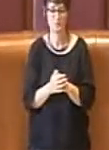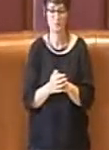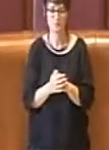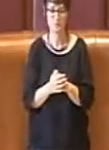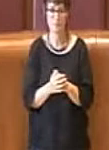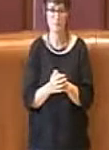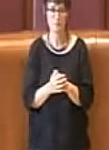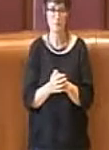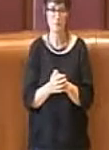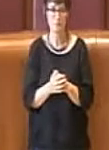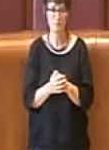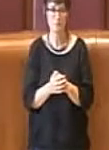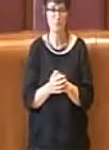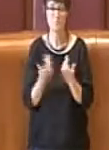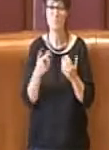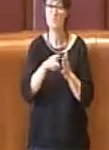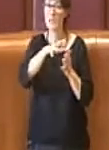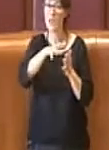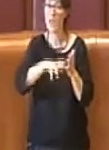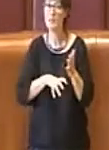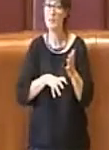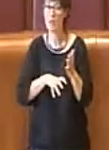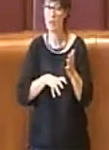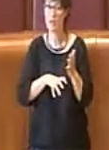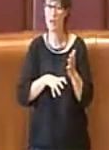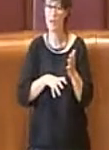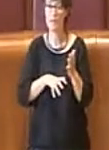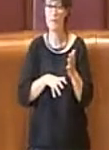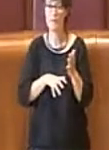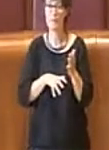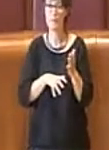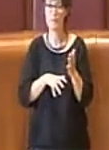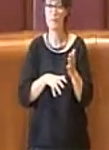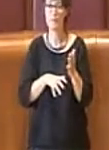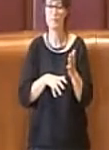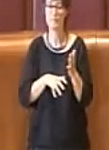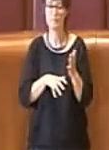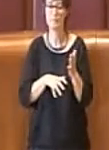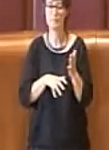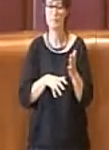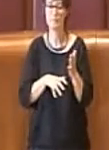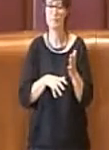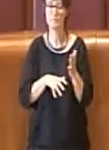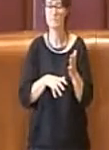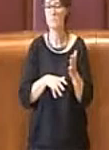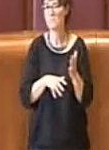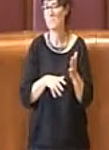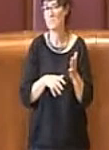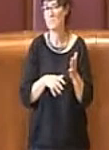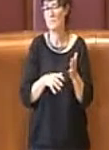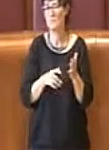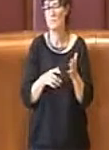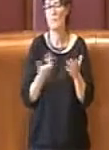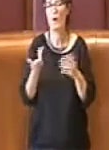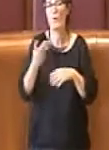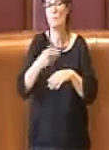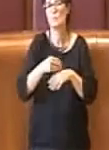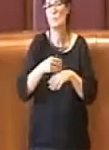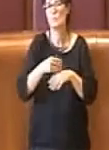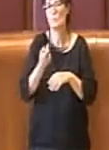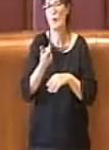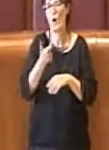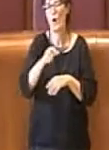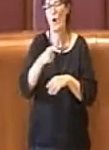questa delibera ovviamente c'è poco da aggiungere, visto che si tratta di fondi derivanti